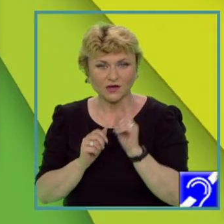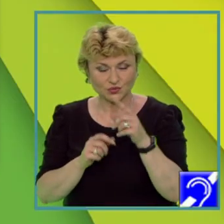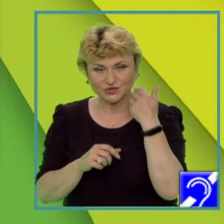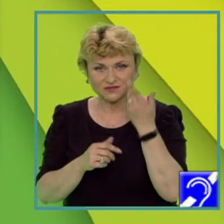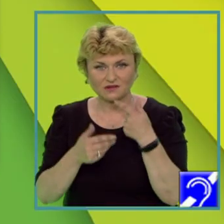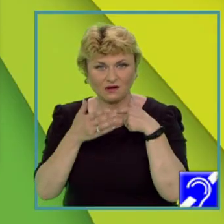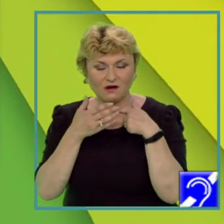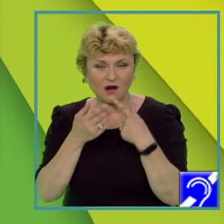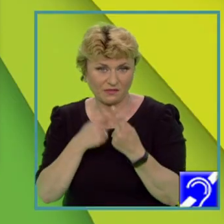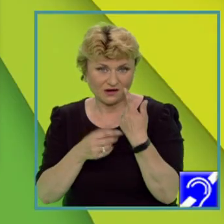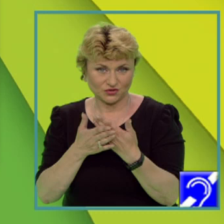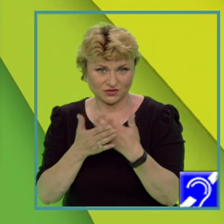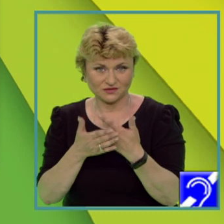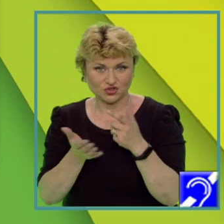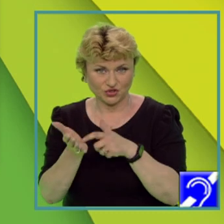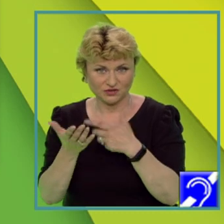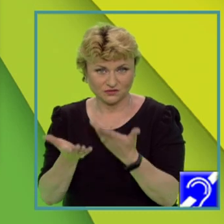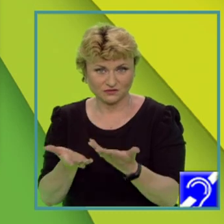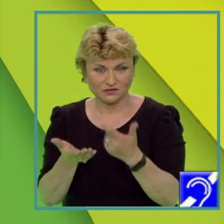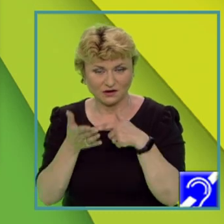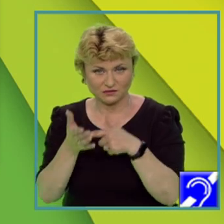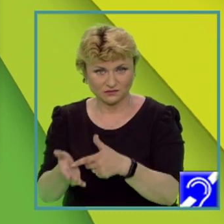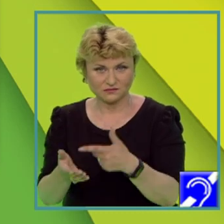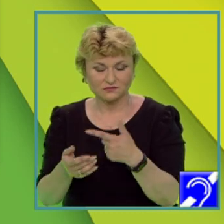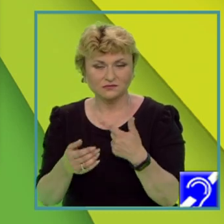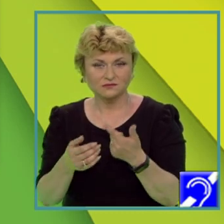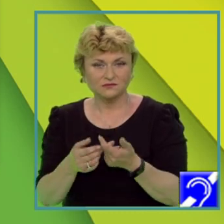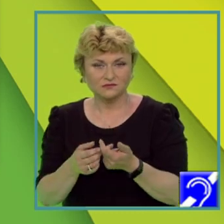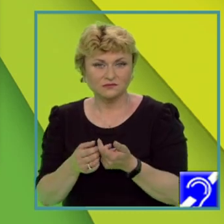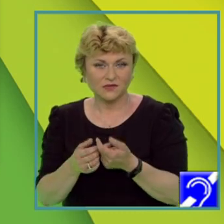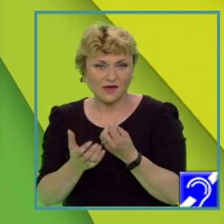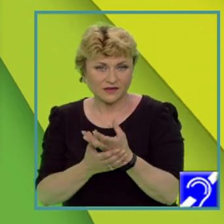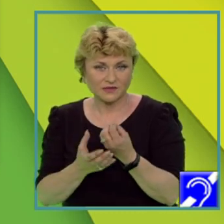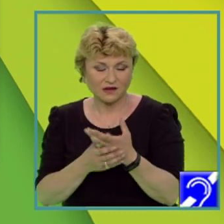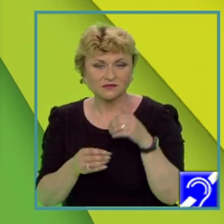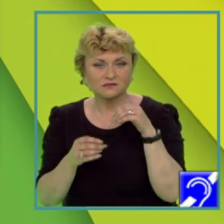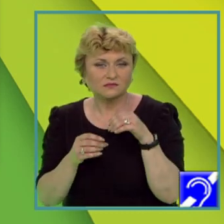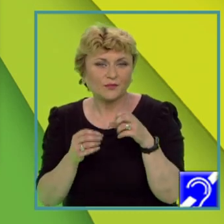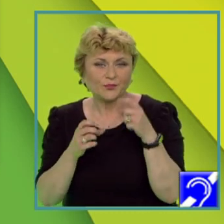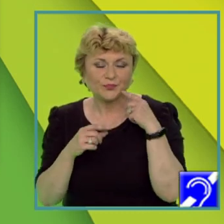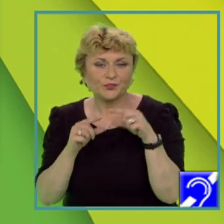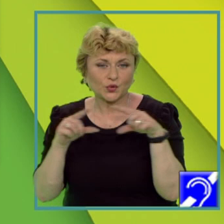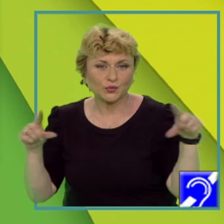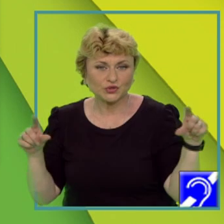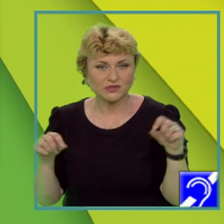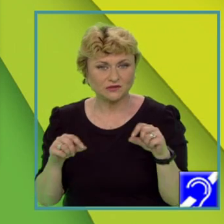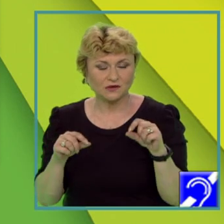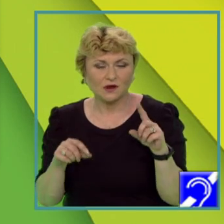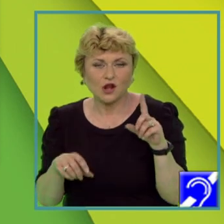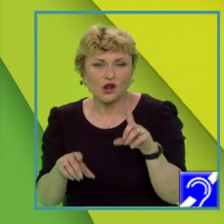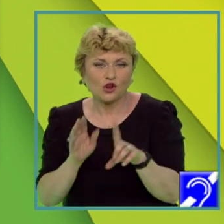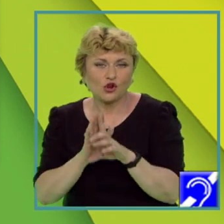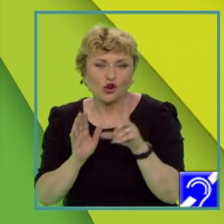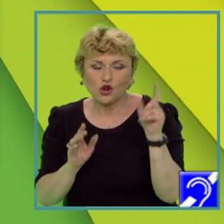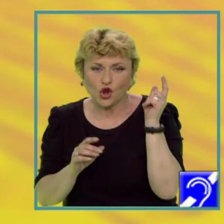cerință, prezentați, explicați într-o propoziție logică, răspunsul legat